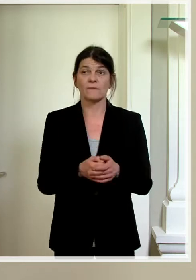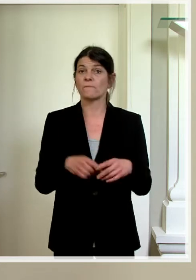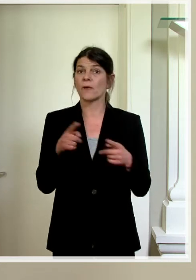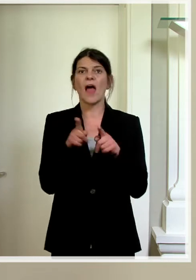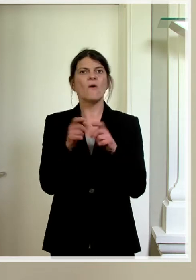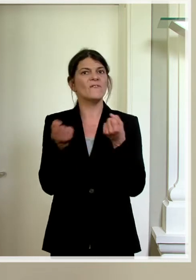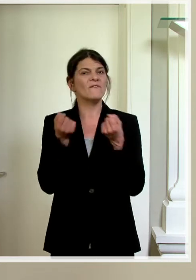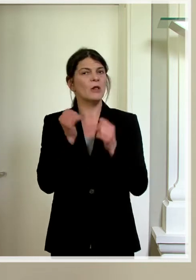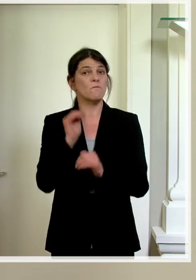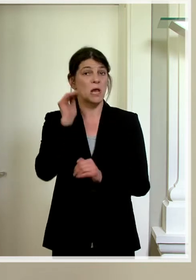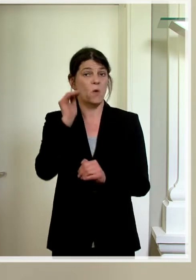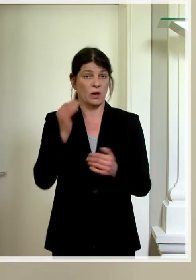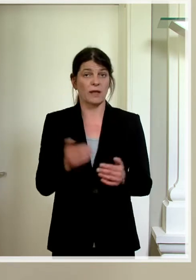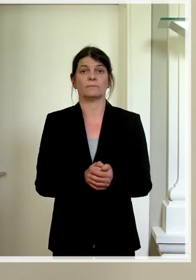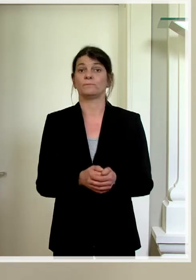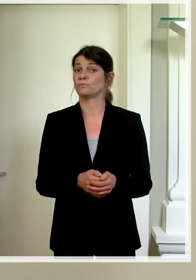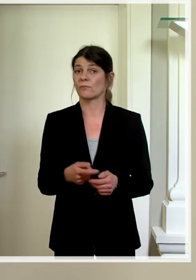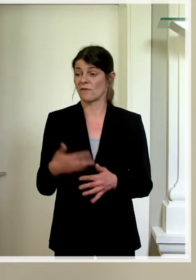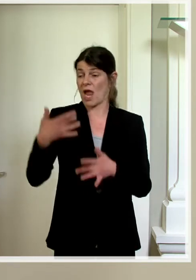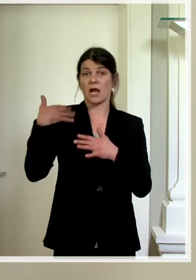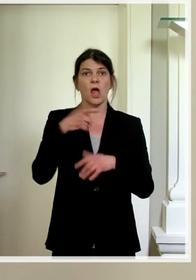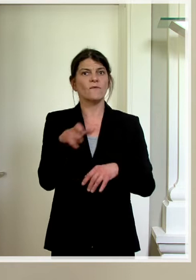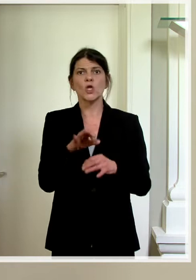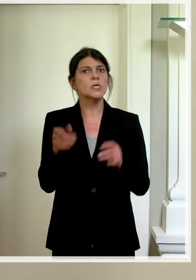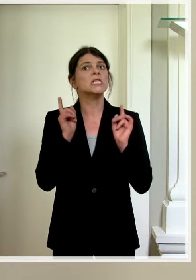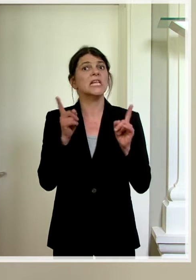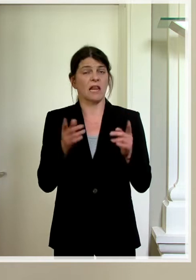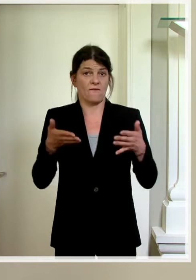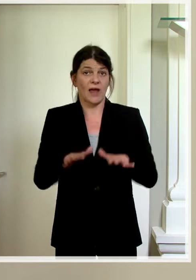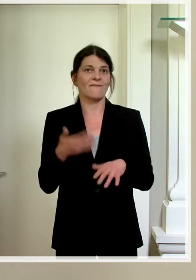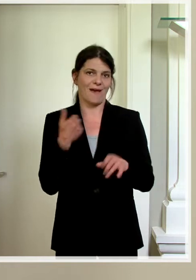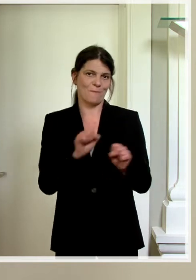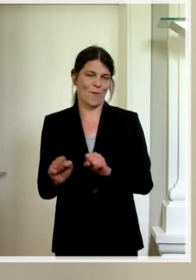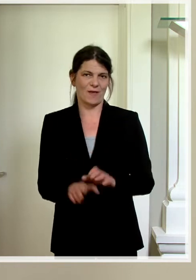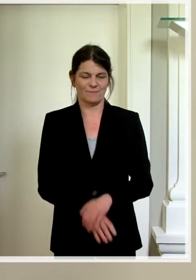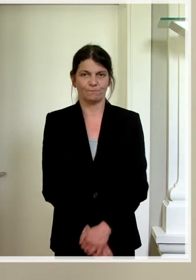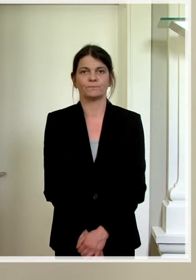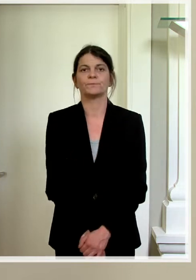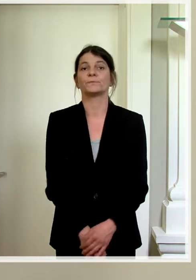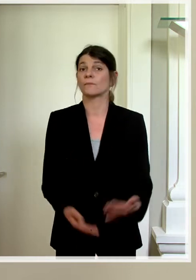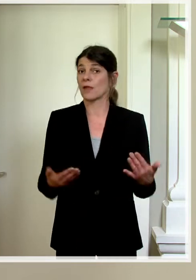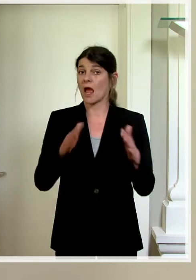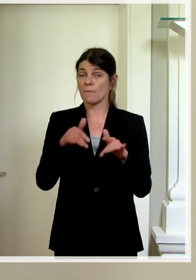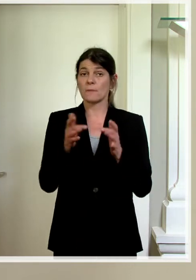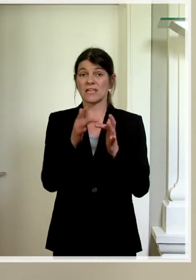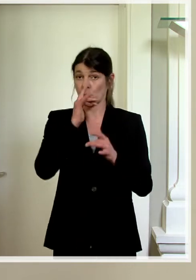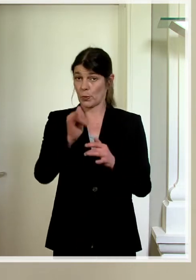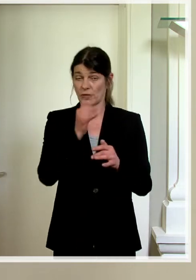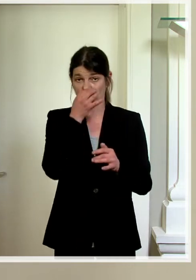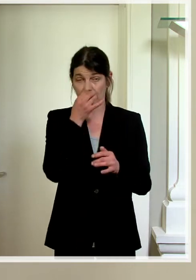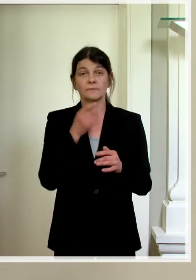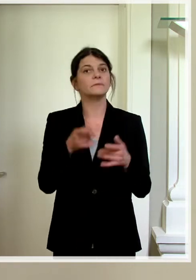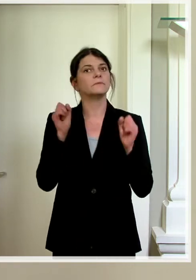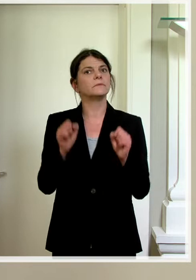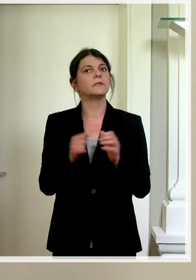Verwaltungsbehörden, die in den vergangenen Wochen nur in dringlichen Fällen möglich waren. Ab Mitte Juni können sie